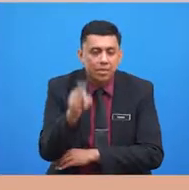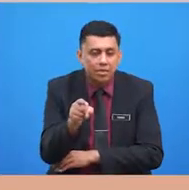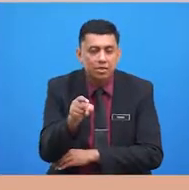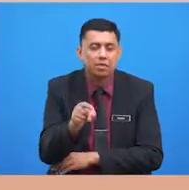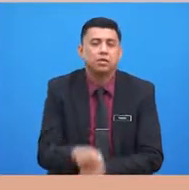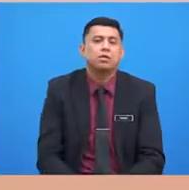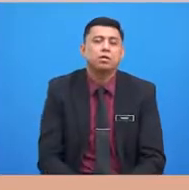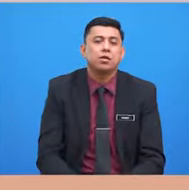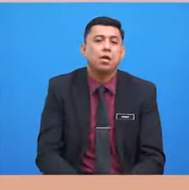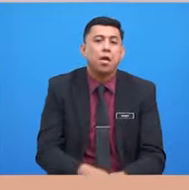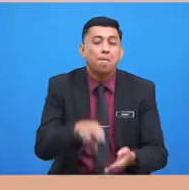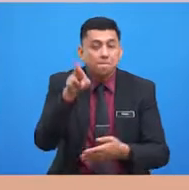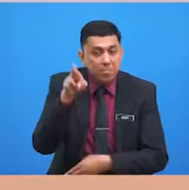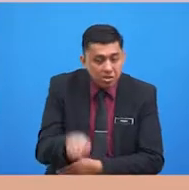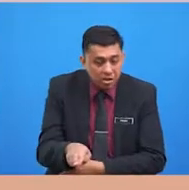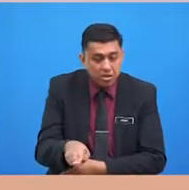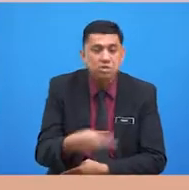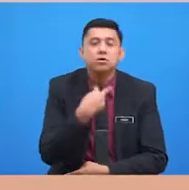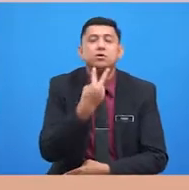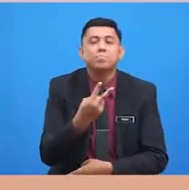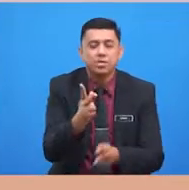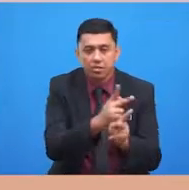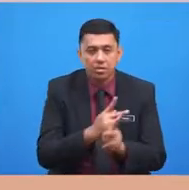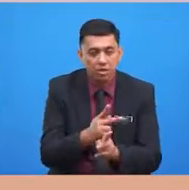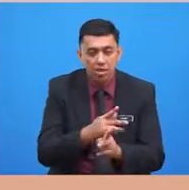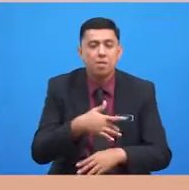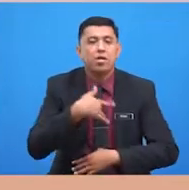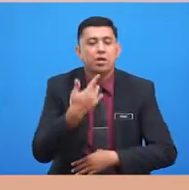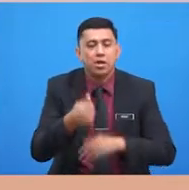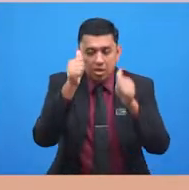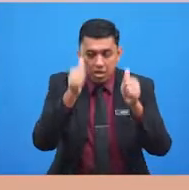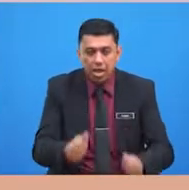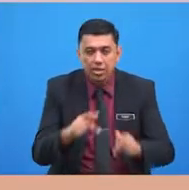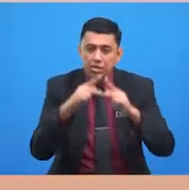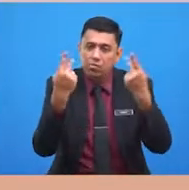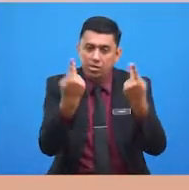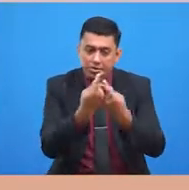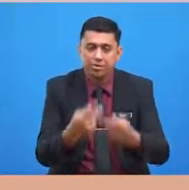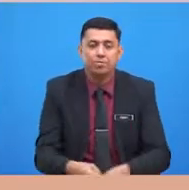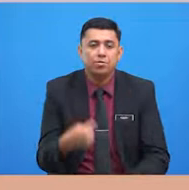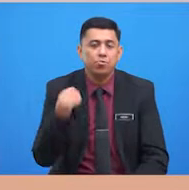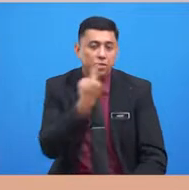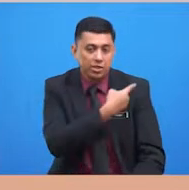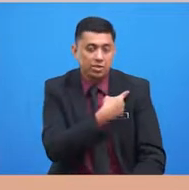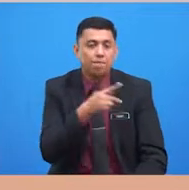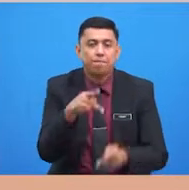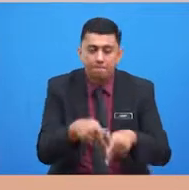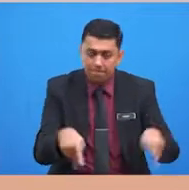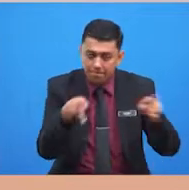merendahkan suara untuk menjaga perasaan ahli keluarga. Kita perlu